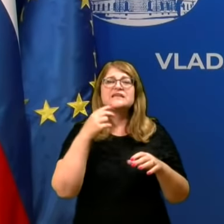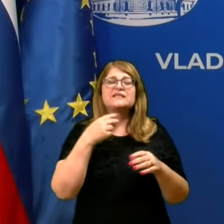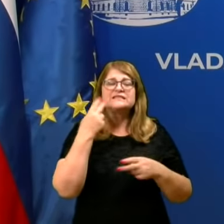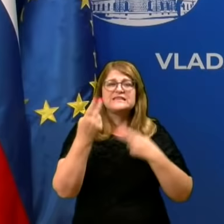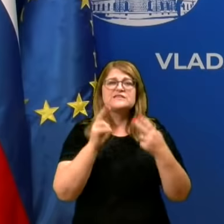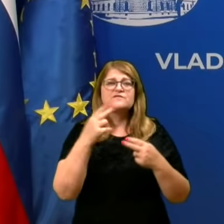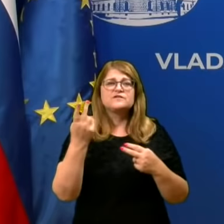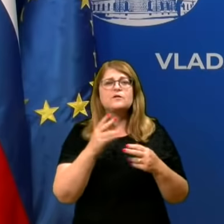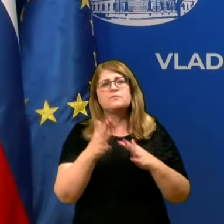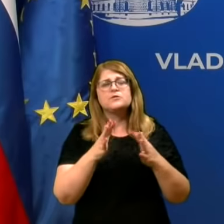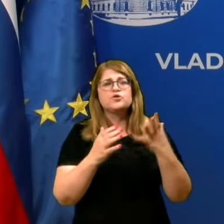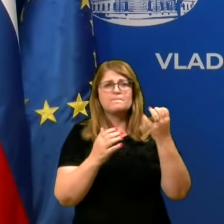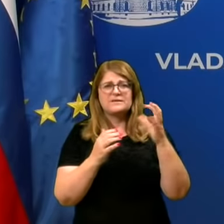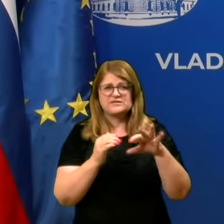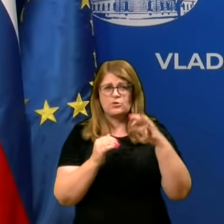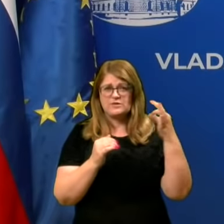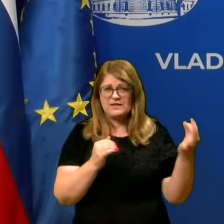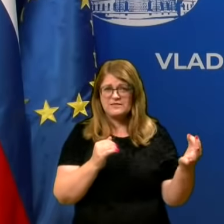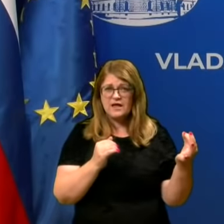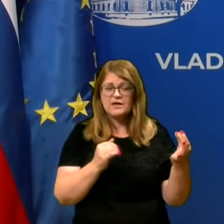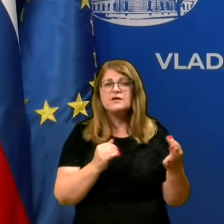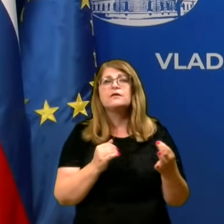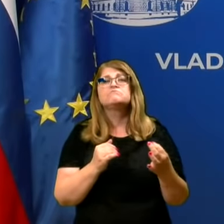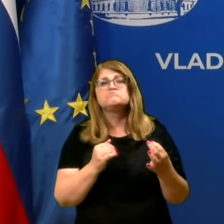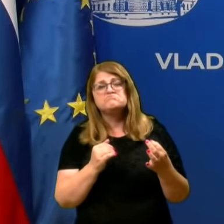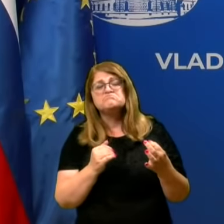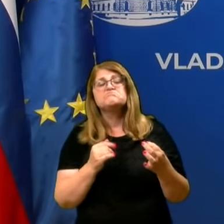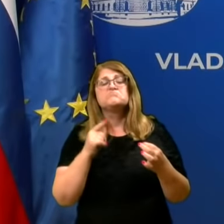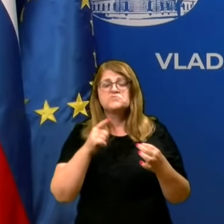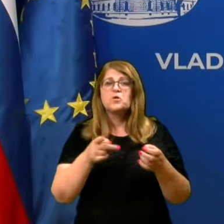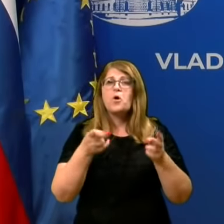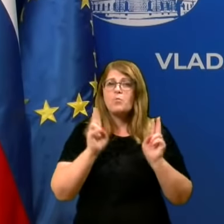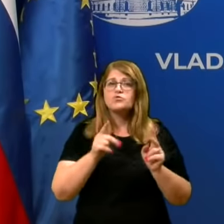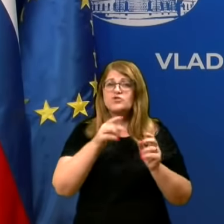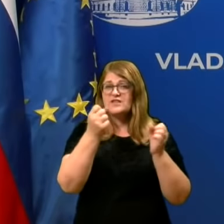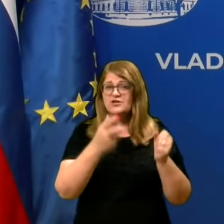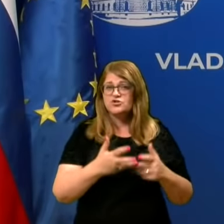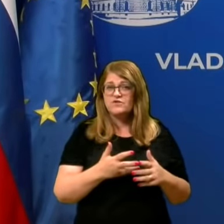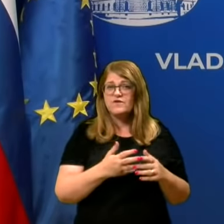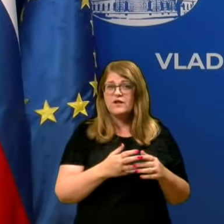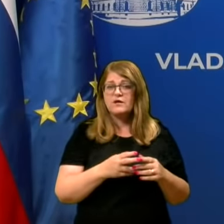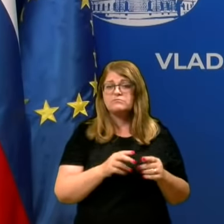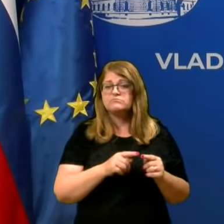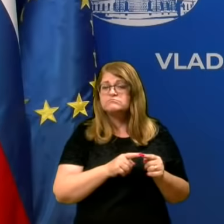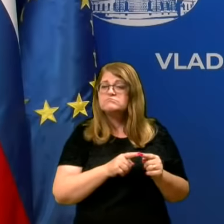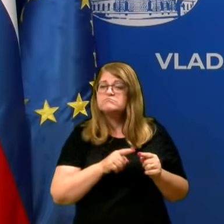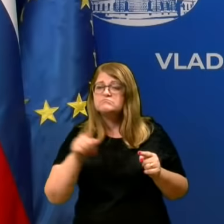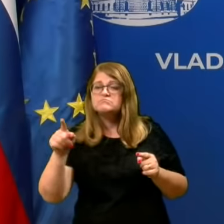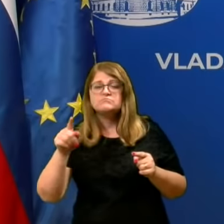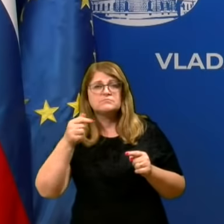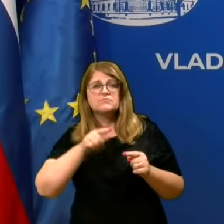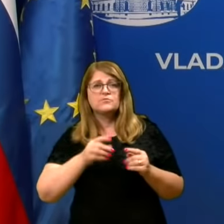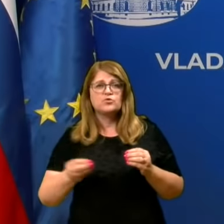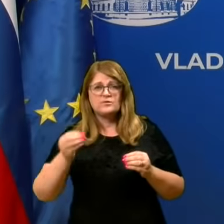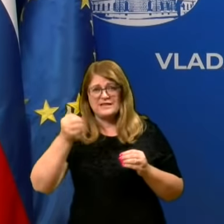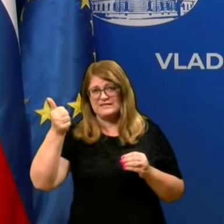testov na dan in v perspektivi pravzaprav je, da bi se mogoče ta številka do jesenja kje poveč raz dodatnih tisoč.